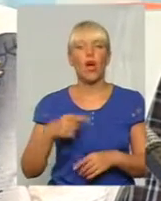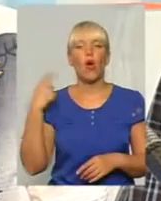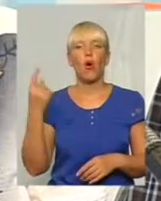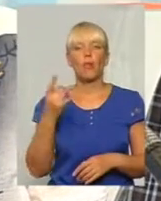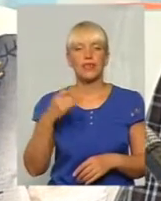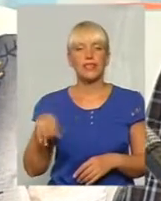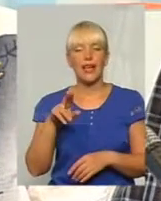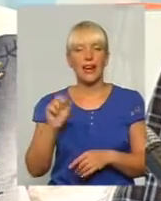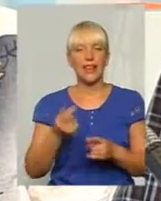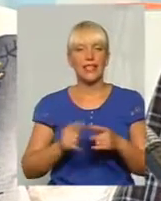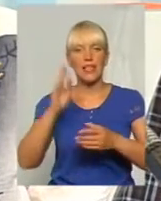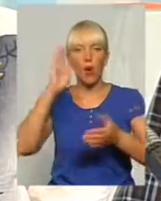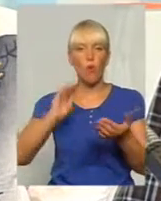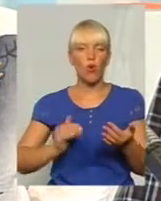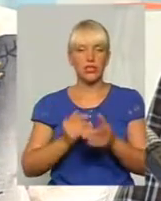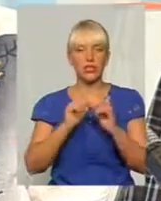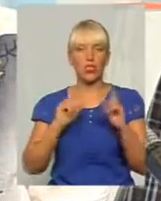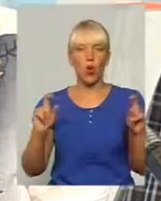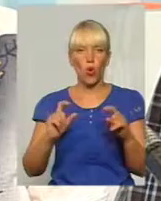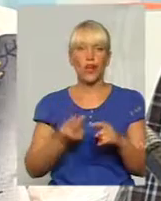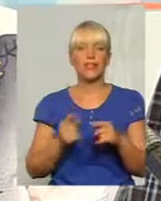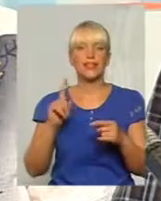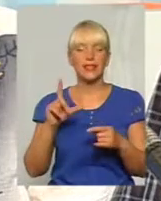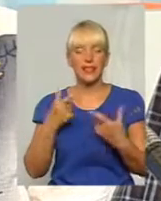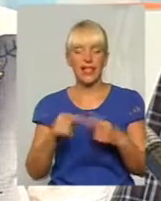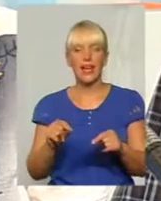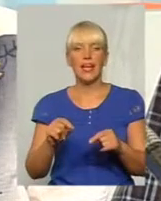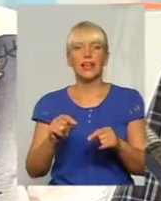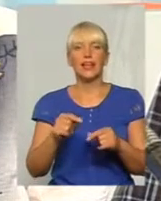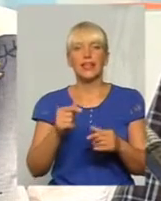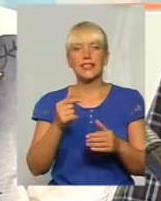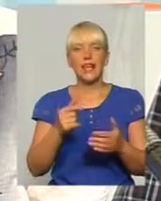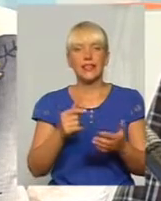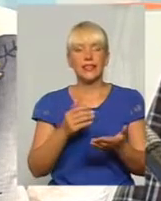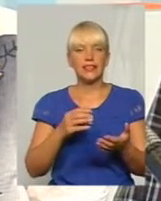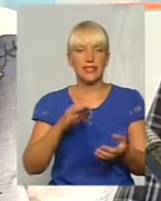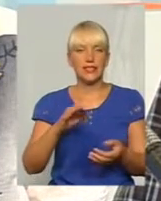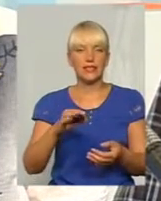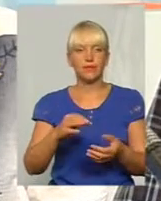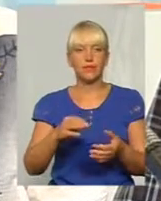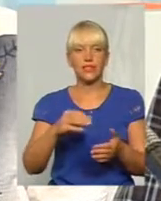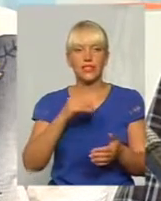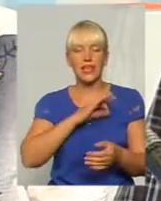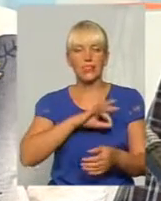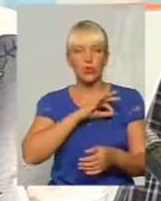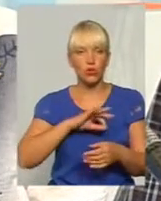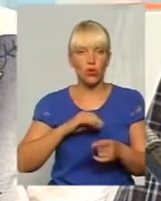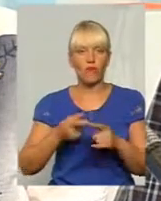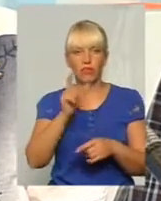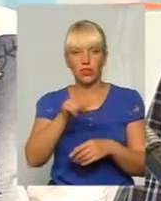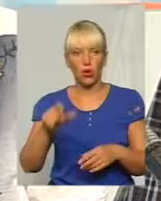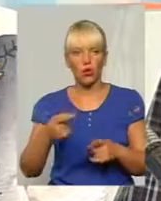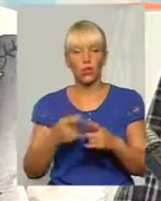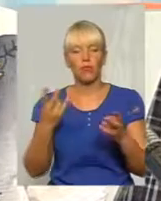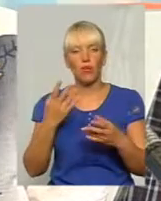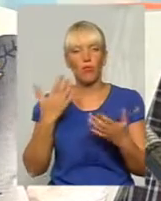– це політичний орган, задіяні політичні особи, і правову оцінку дасть суд, але має бути і політична оцінка